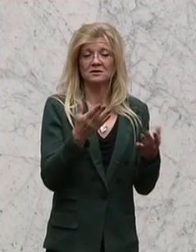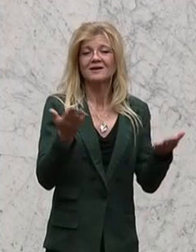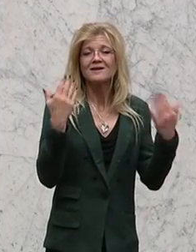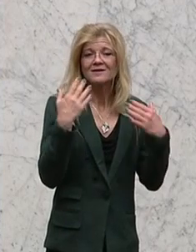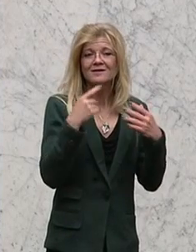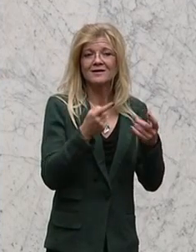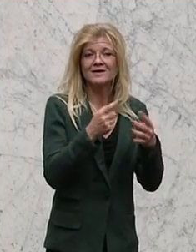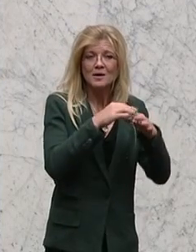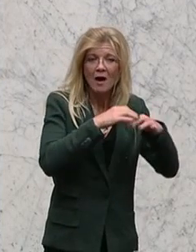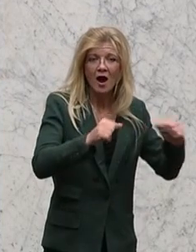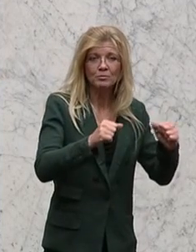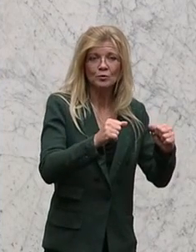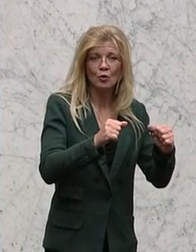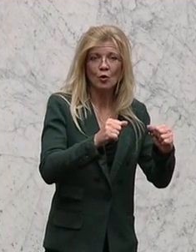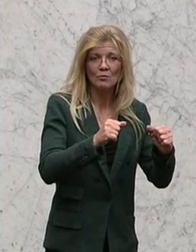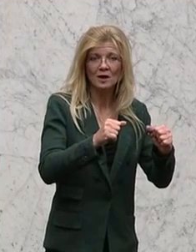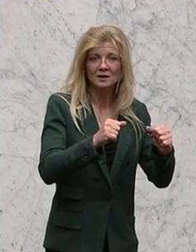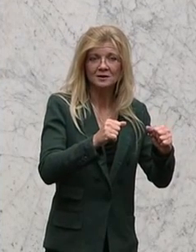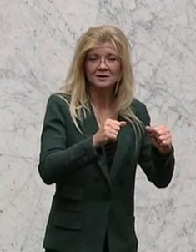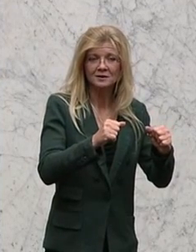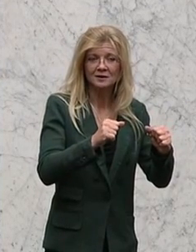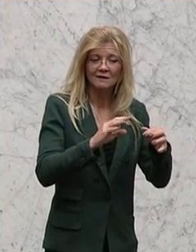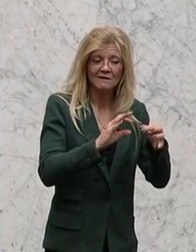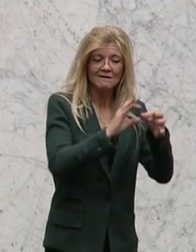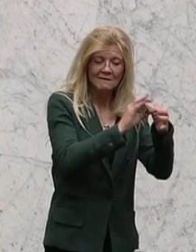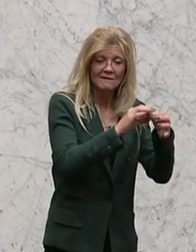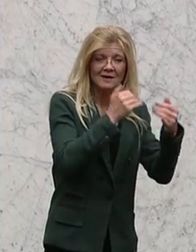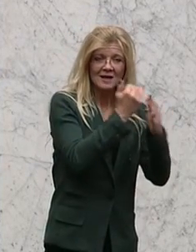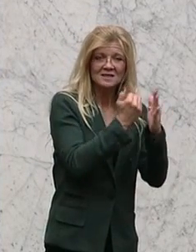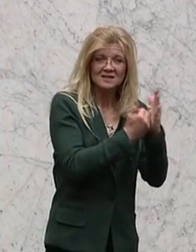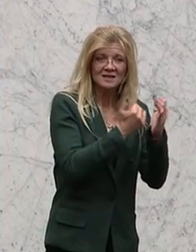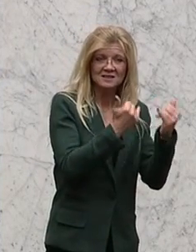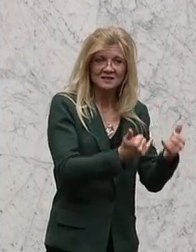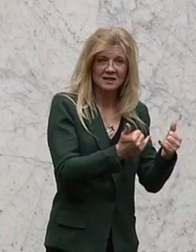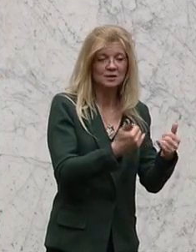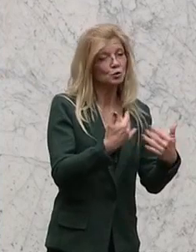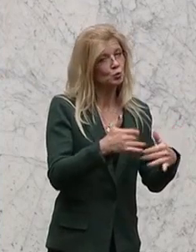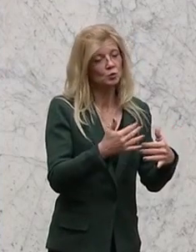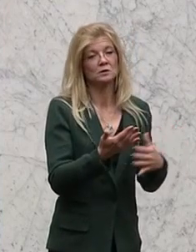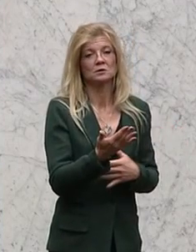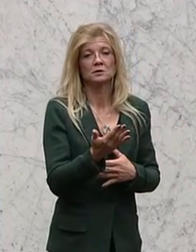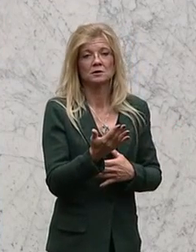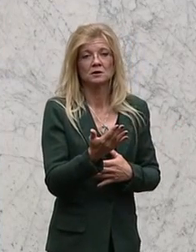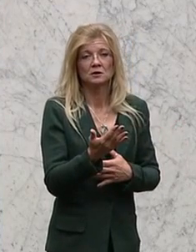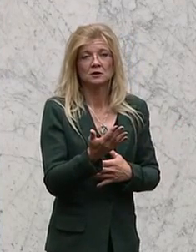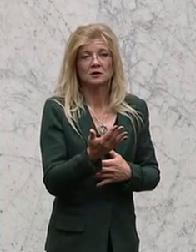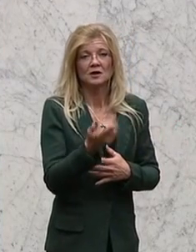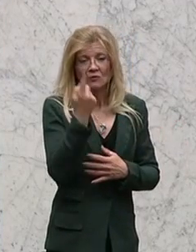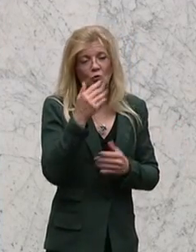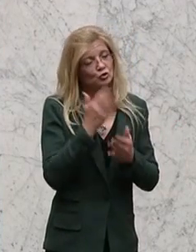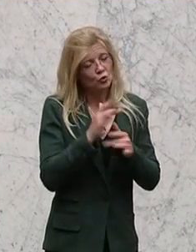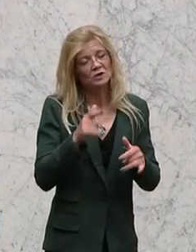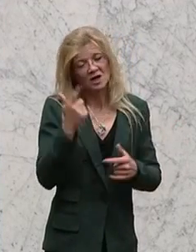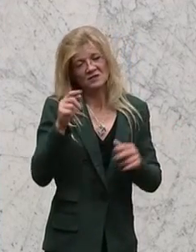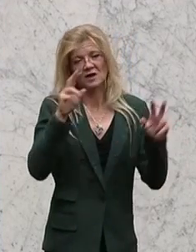in der Form so stark verbinden, weil es gibt schon zwei Themen. Das eine ist, dass wir derzeit auf